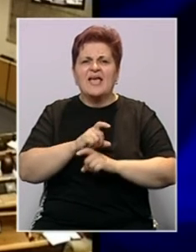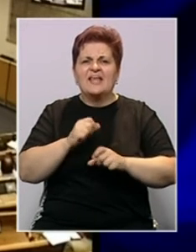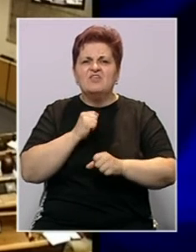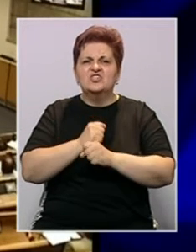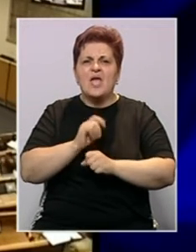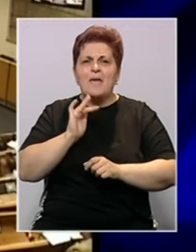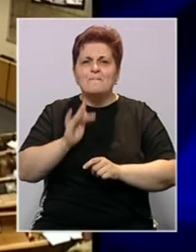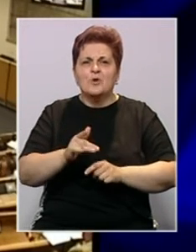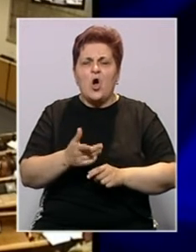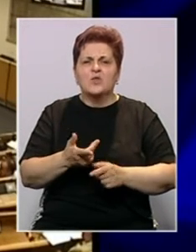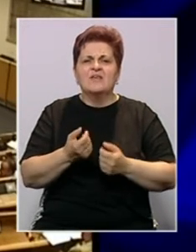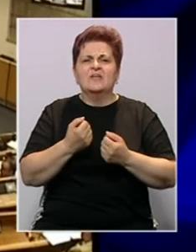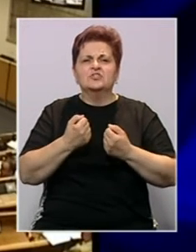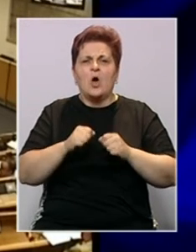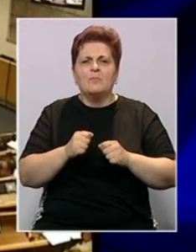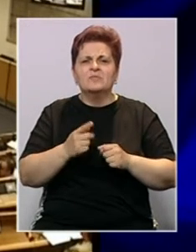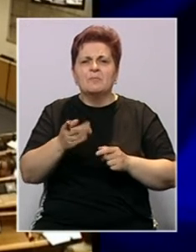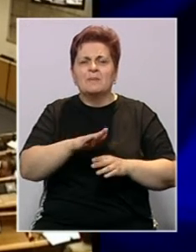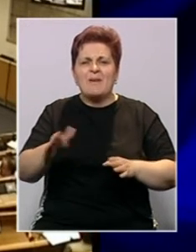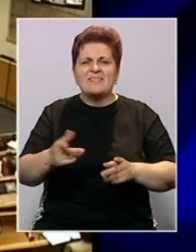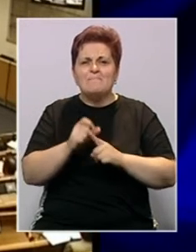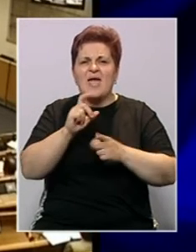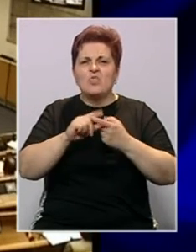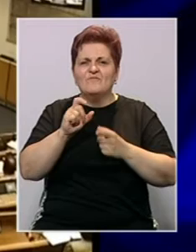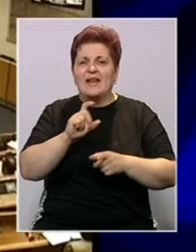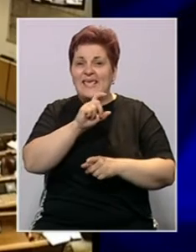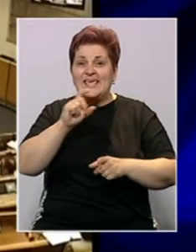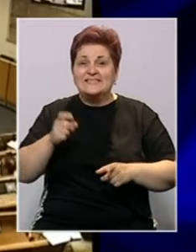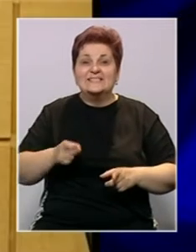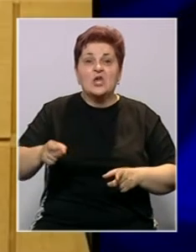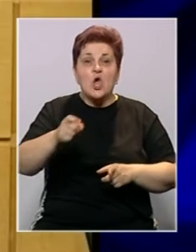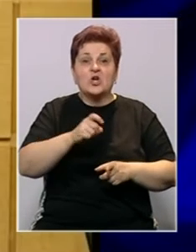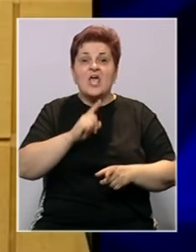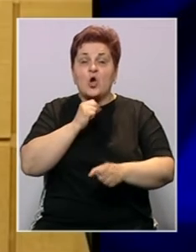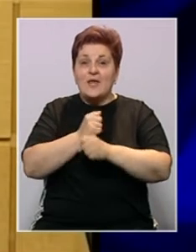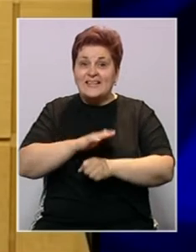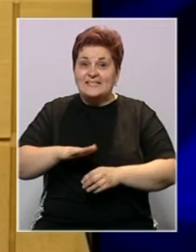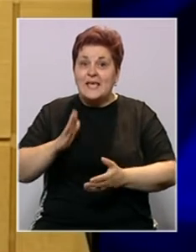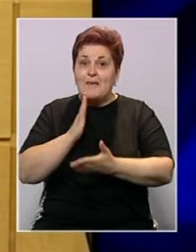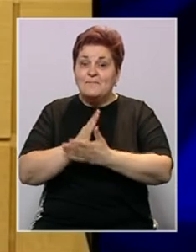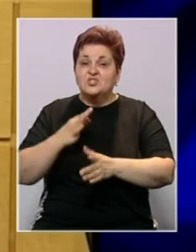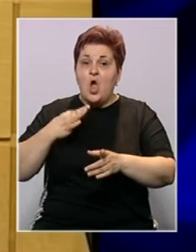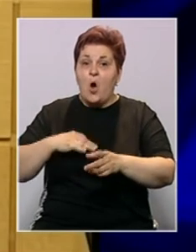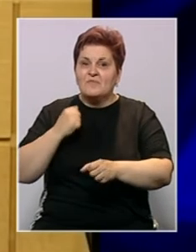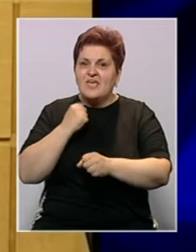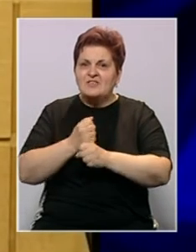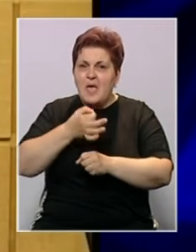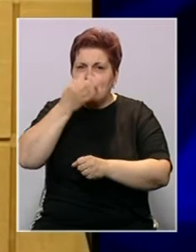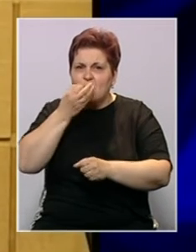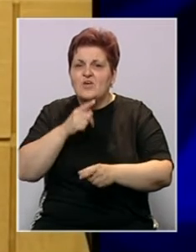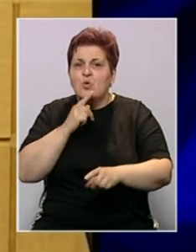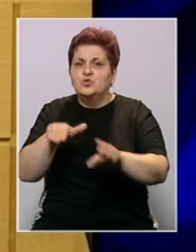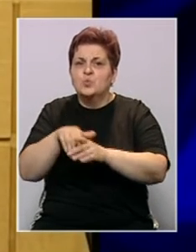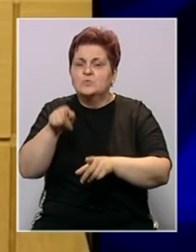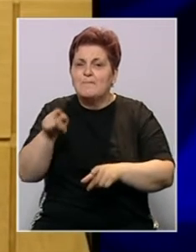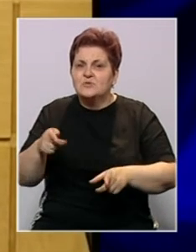krivična dijela protiv polne slobode i morala prema djeci. Institucije i organizacije koje rade sa djecom bit će u obavezi izvršiti provjere